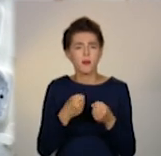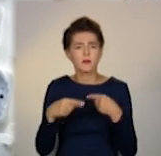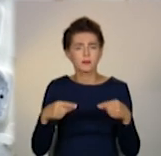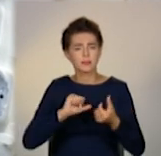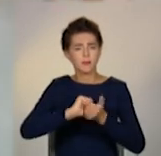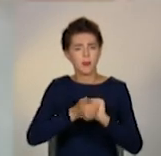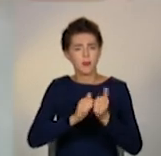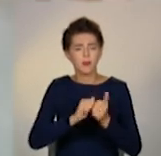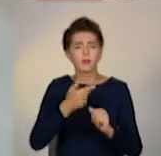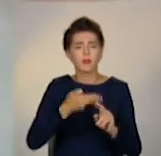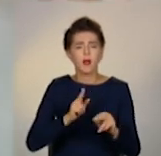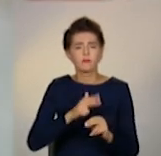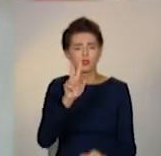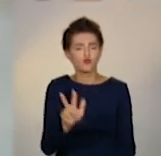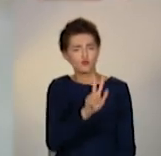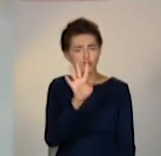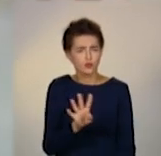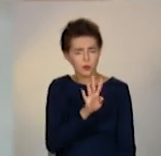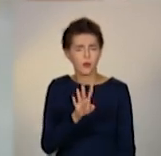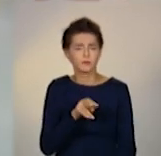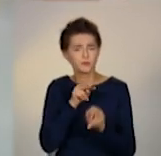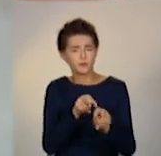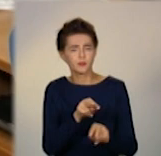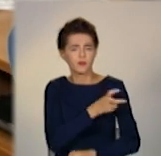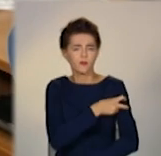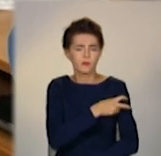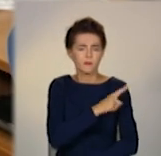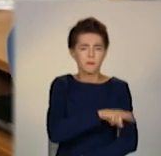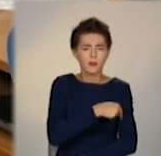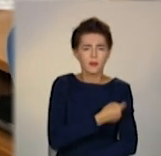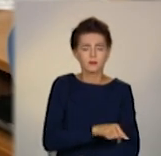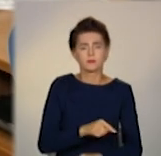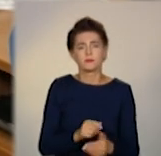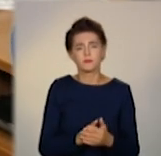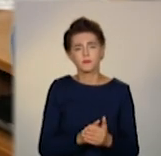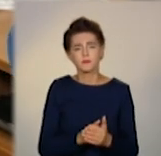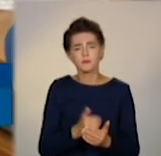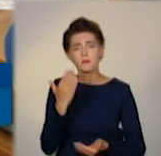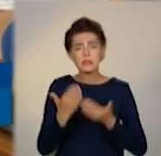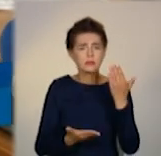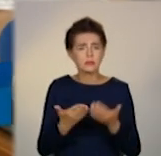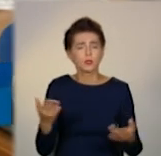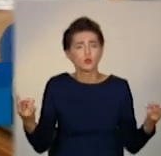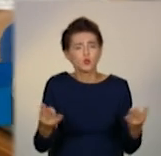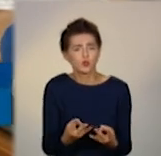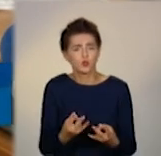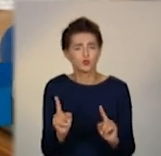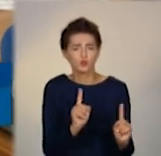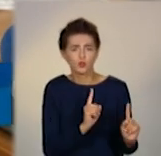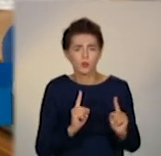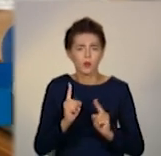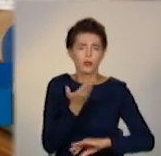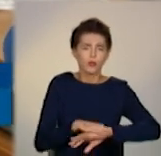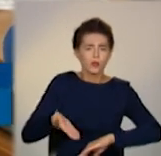Процедура триває чотири години. Усе під наглядом медиків. Якщо є необхідність, тобто